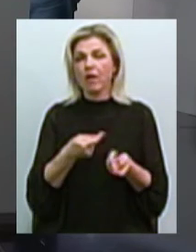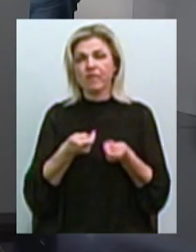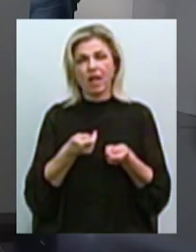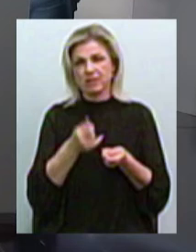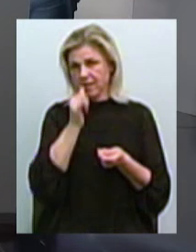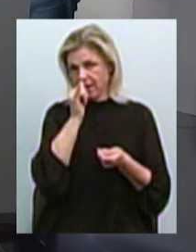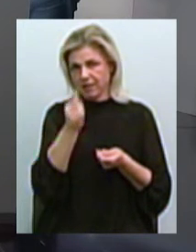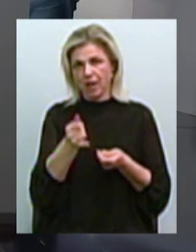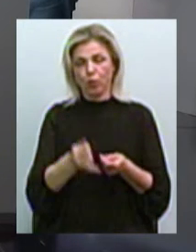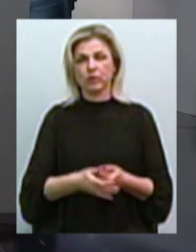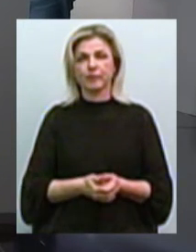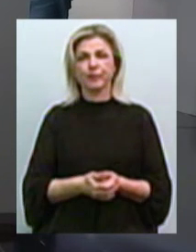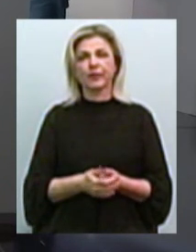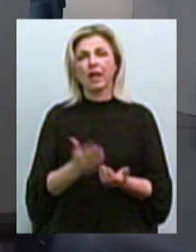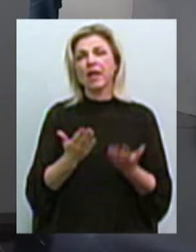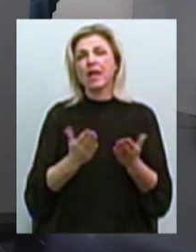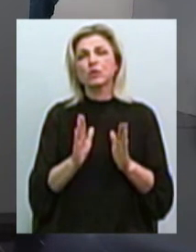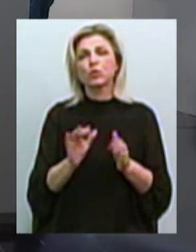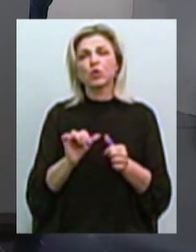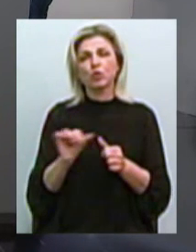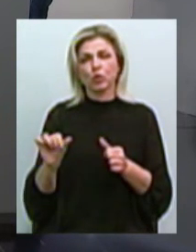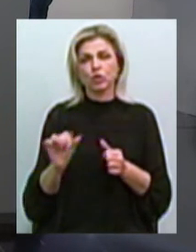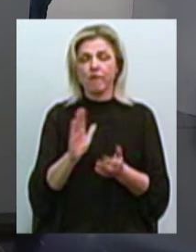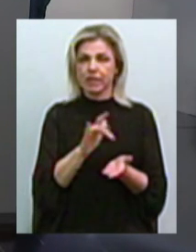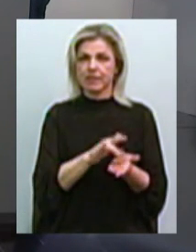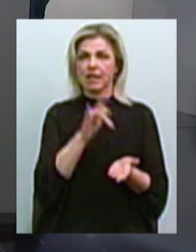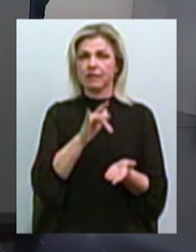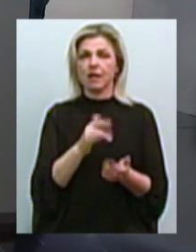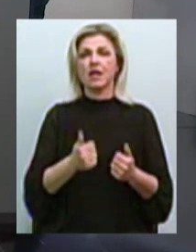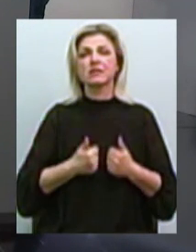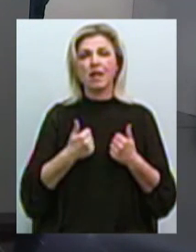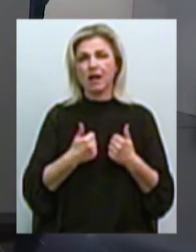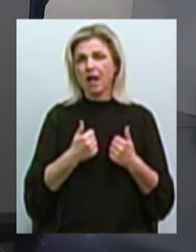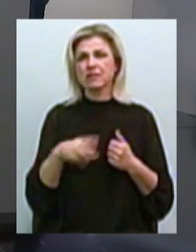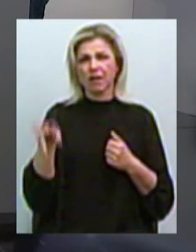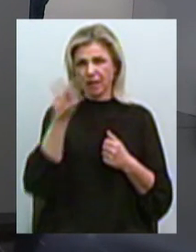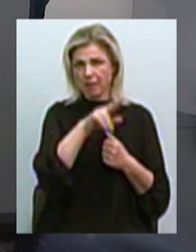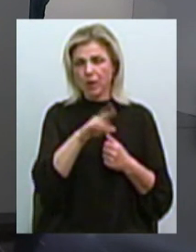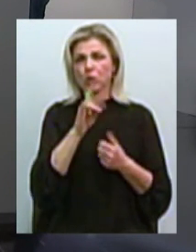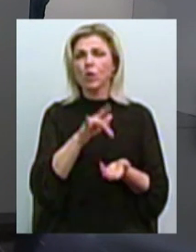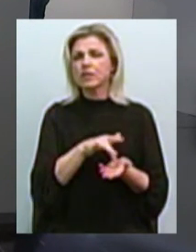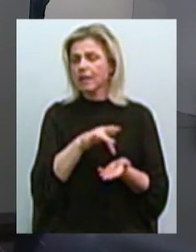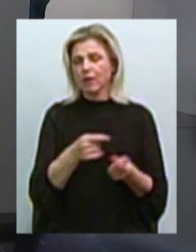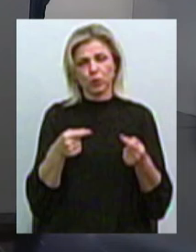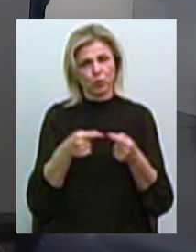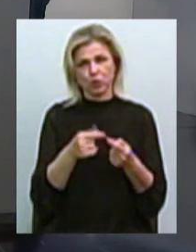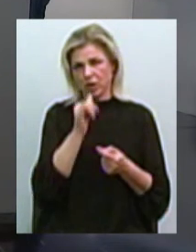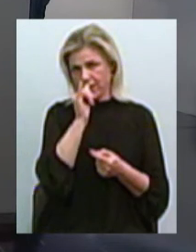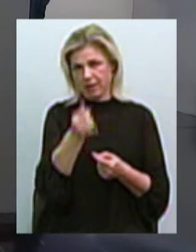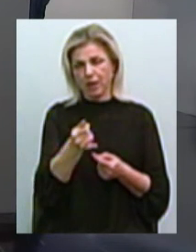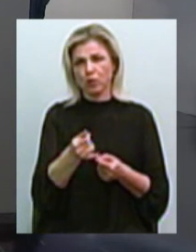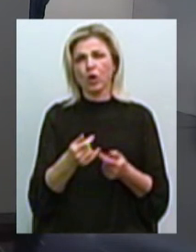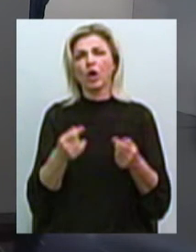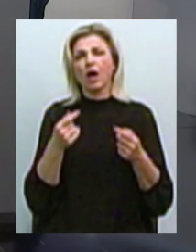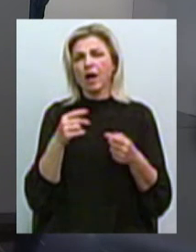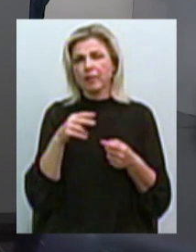Там, наверное, какие-то исключительні... Це в центральній части міста? Ну, стараються нигде, але в центральній части точно. Ну, как бы, там бывають